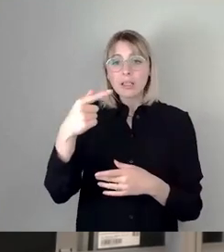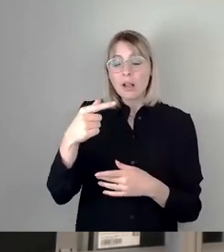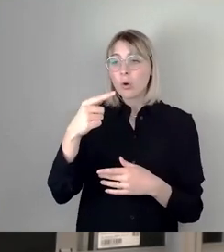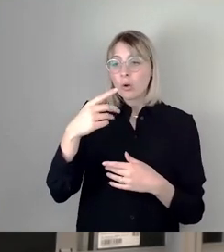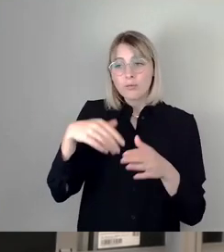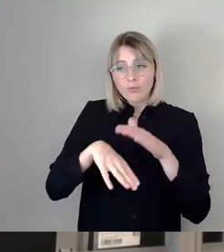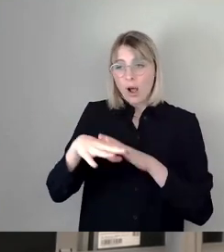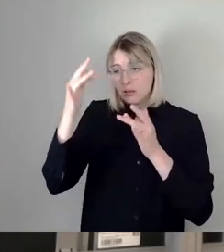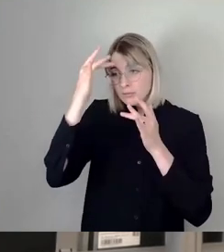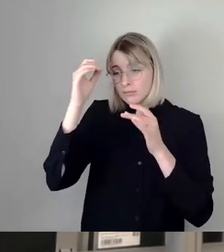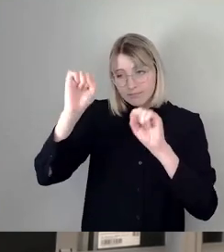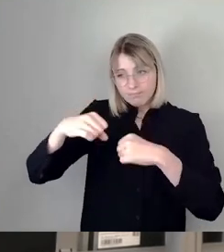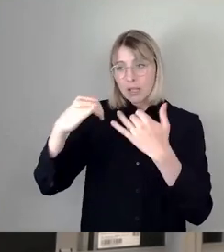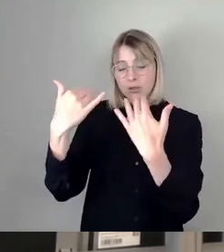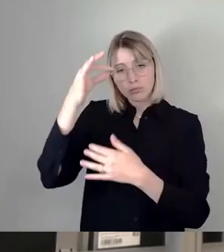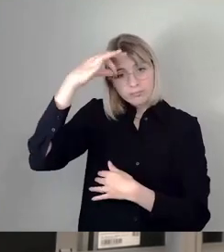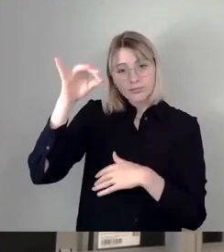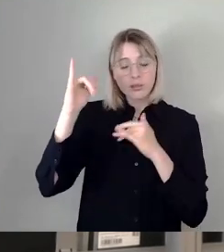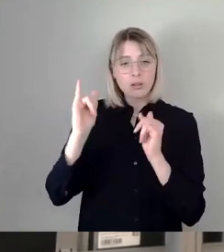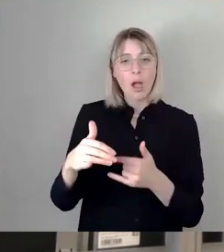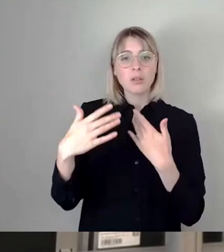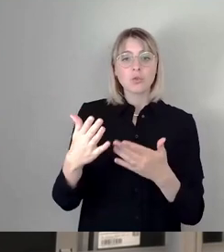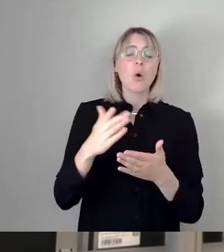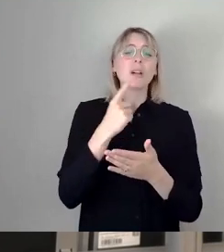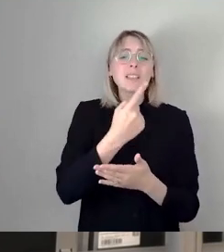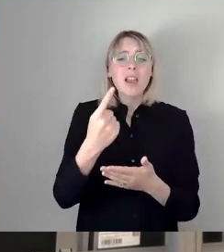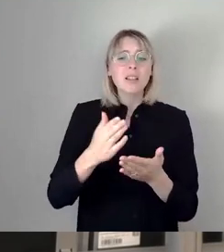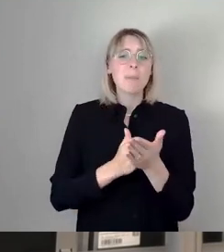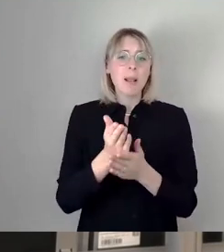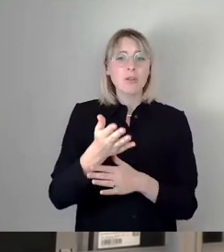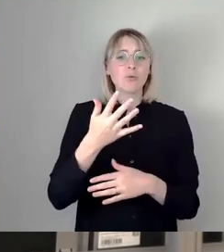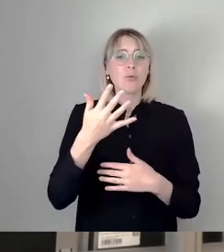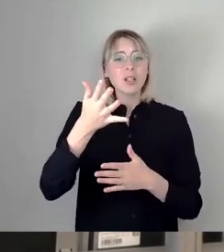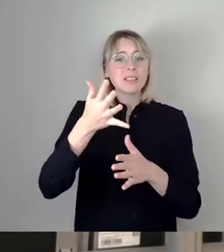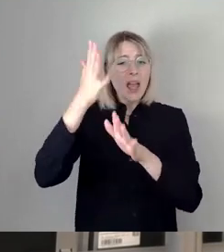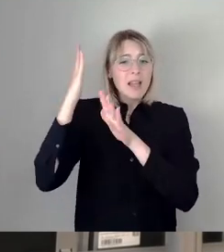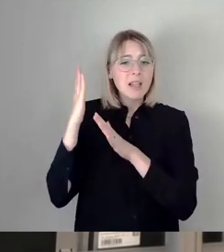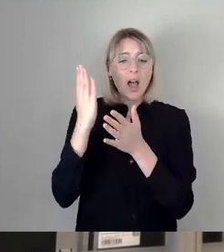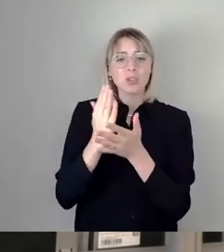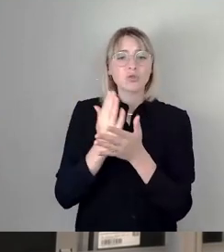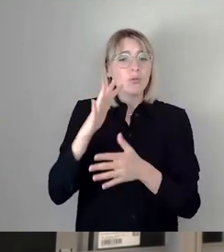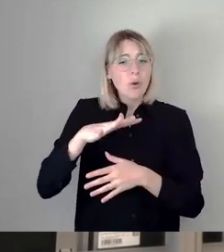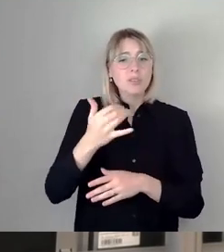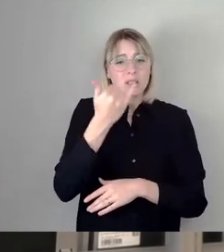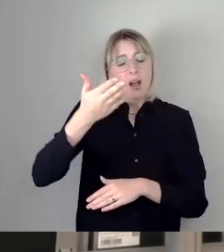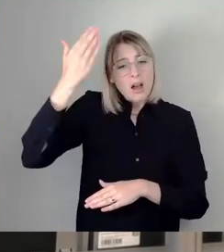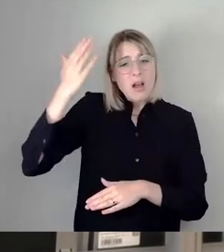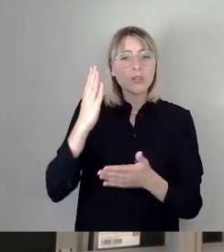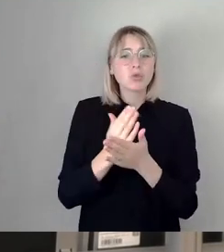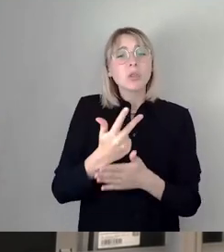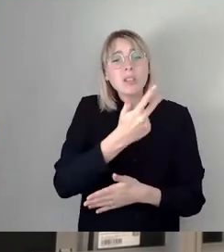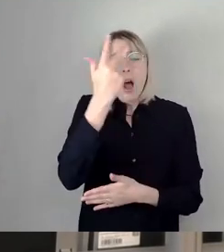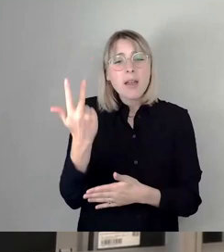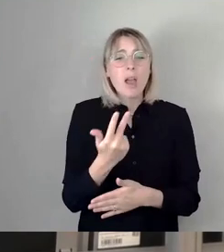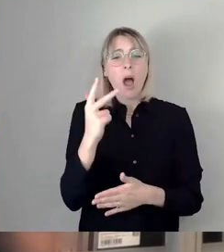dass wir jede Planung, die wir vor fünf, vor zehn, vor 15 Jahren, drei Jahre lang diskutiert haben, dann immer noch, wenn dann jemand Neues ins